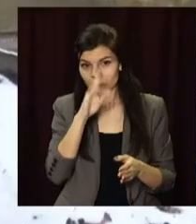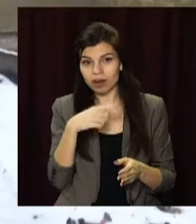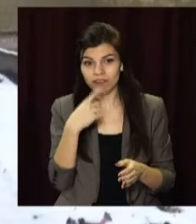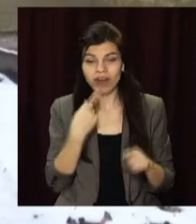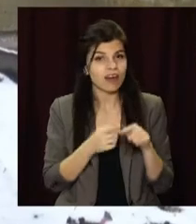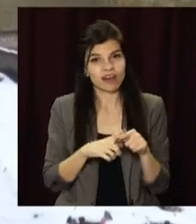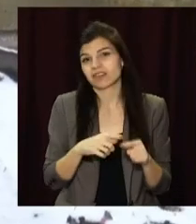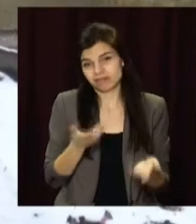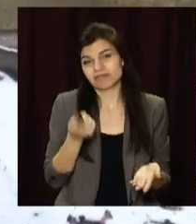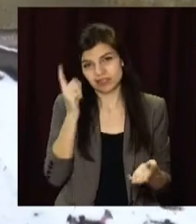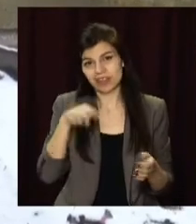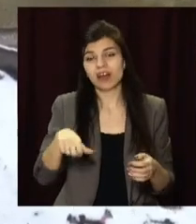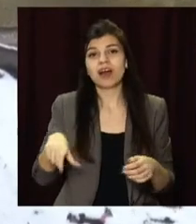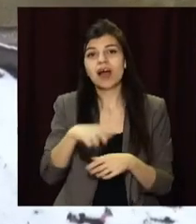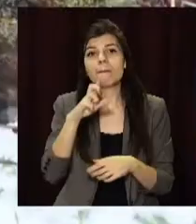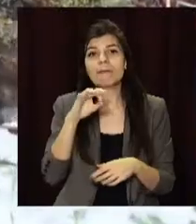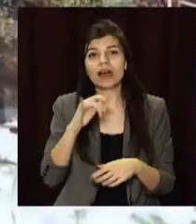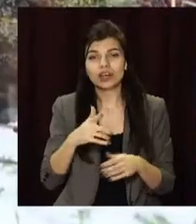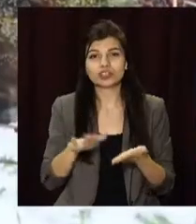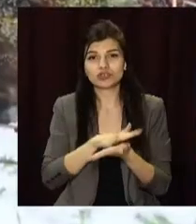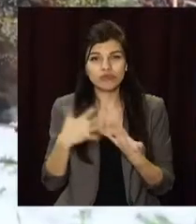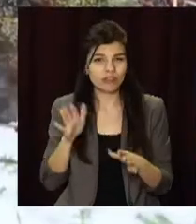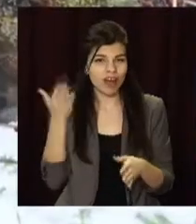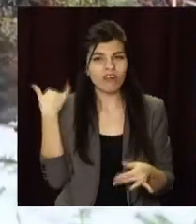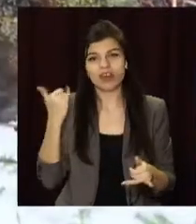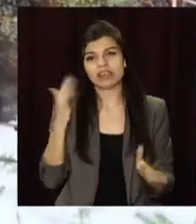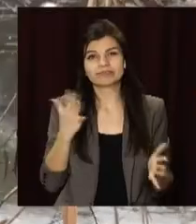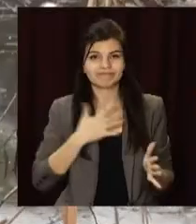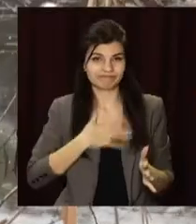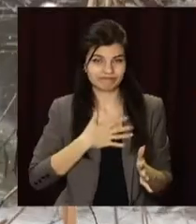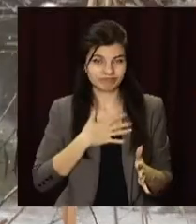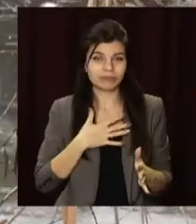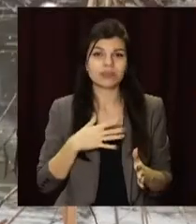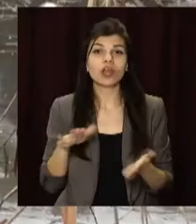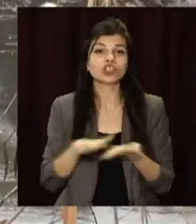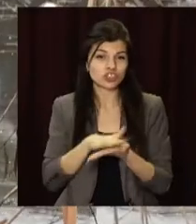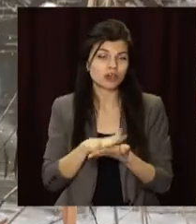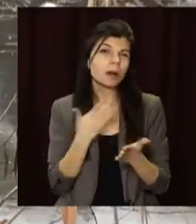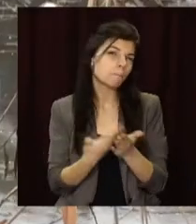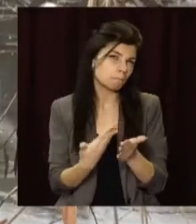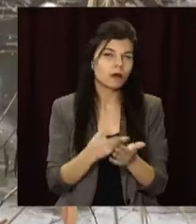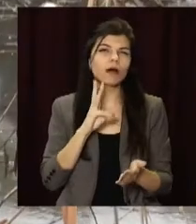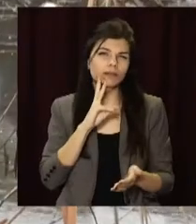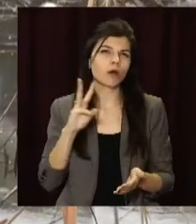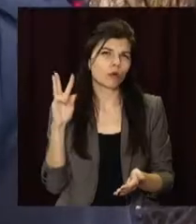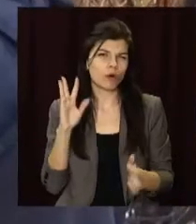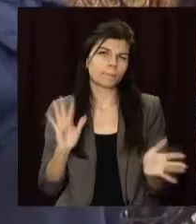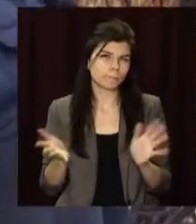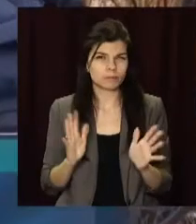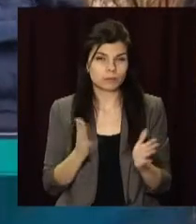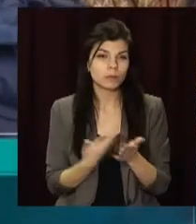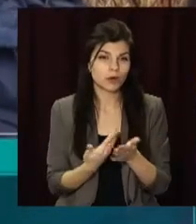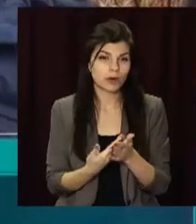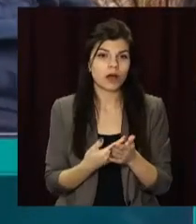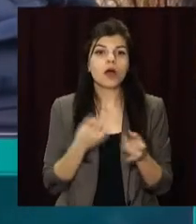Сачка, це й не дивно. Берег тут чистили давно. І аби як. Чистили, по-моєму, три роки тому. Ось так